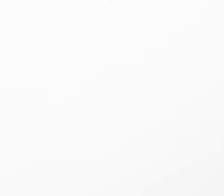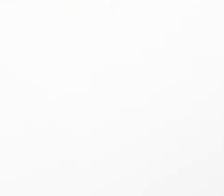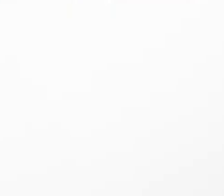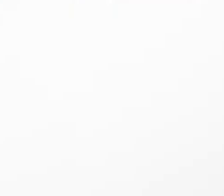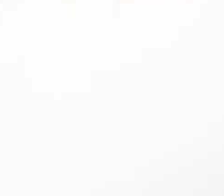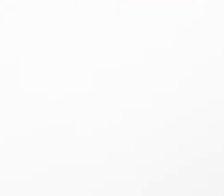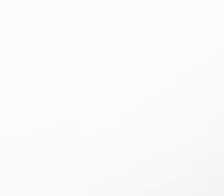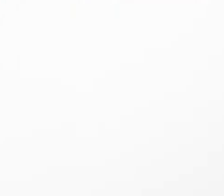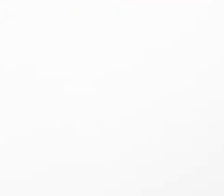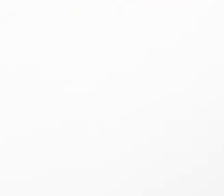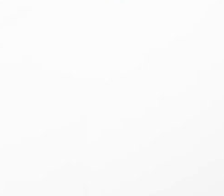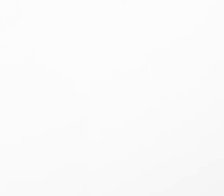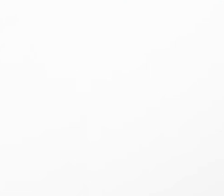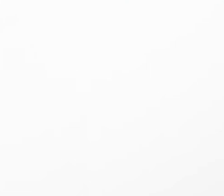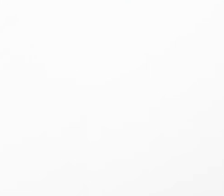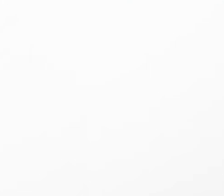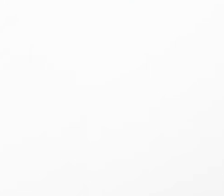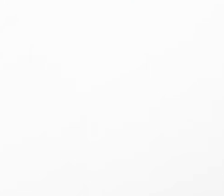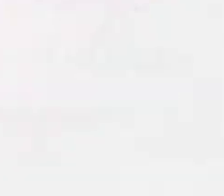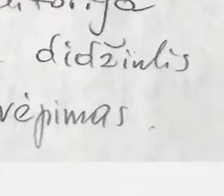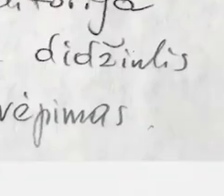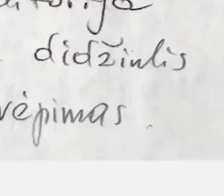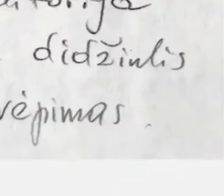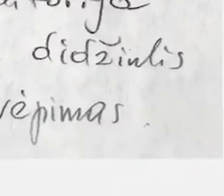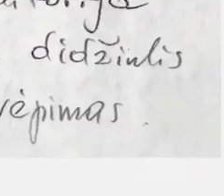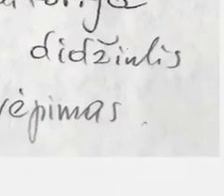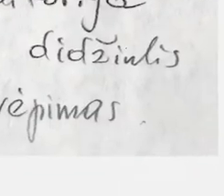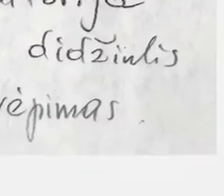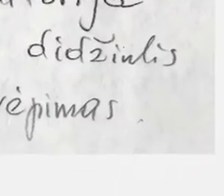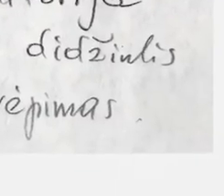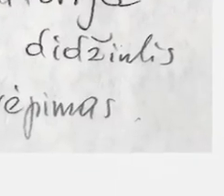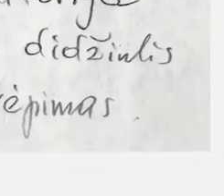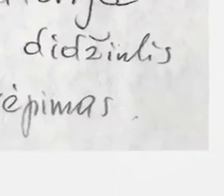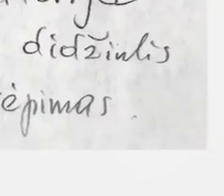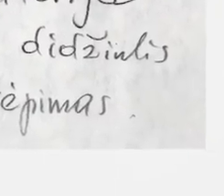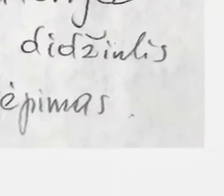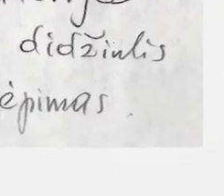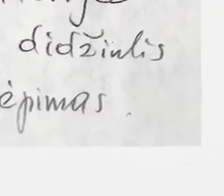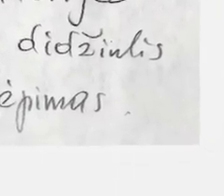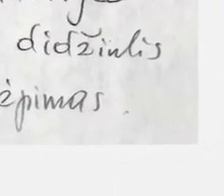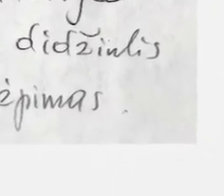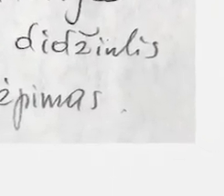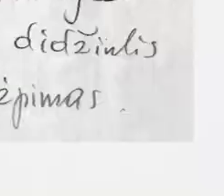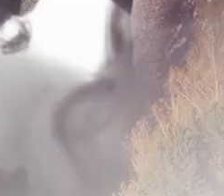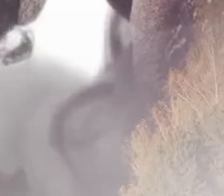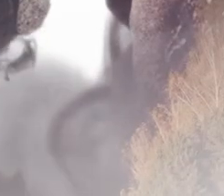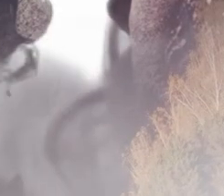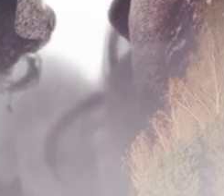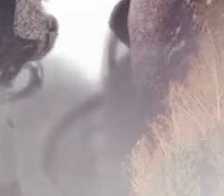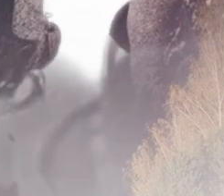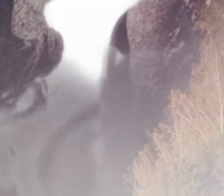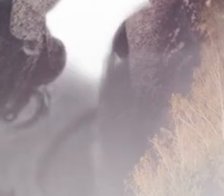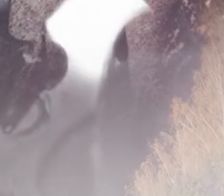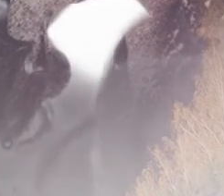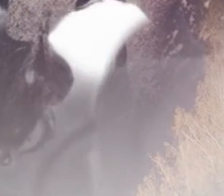Žmogus ieškai, iš kur pasisent stiprybės, iš kur gaut gyvybės vandams.